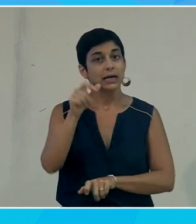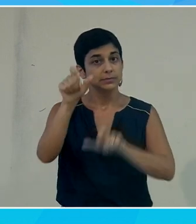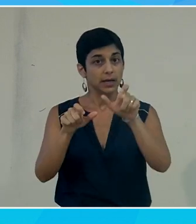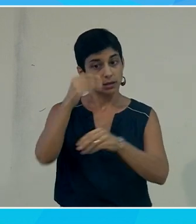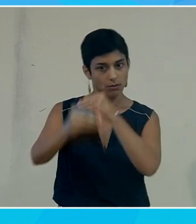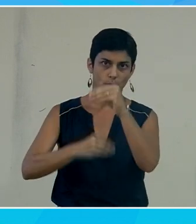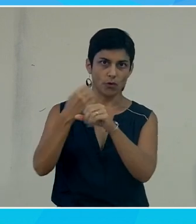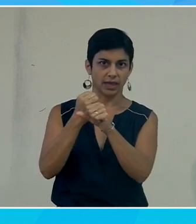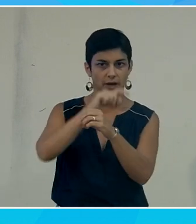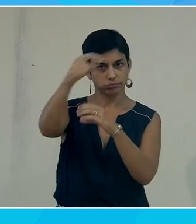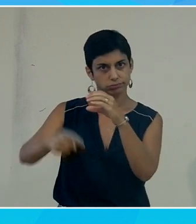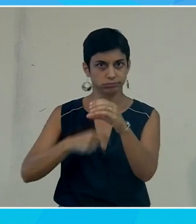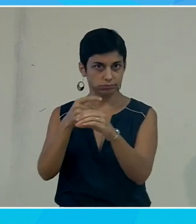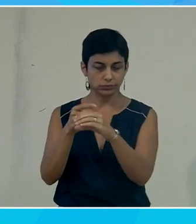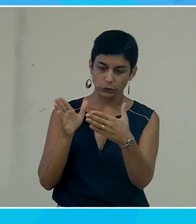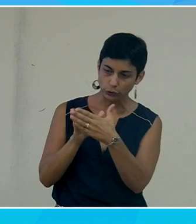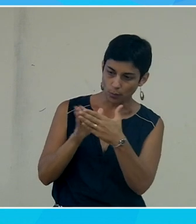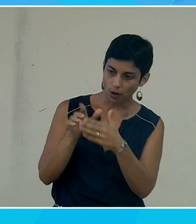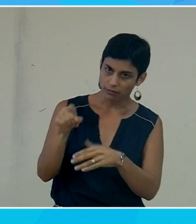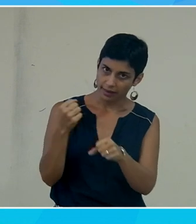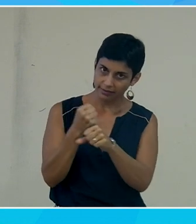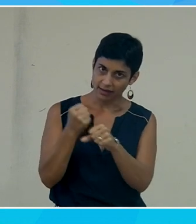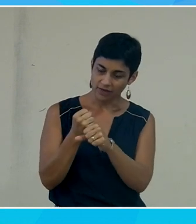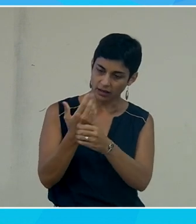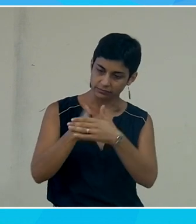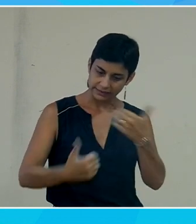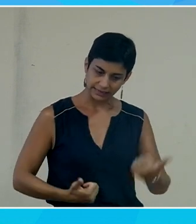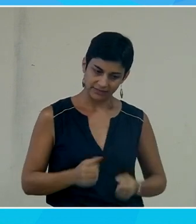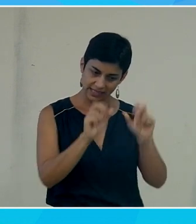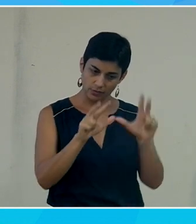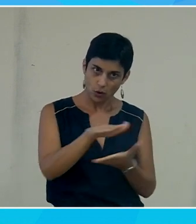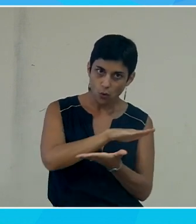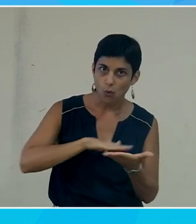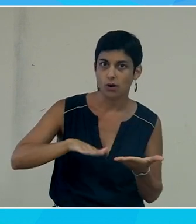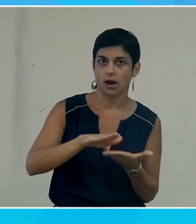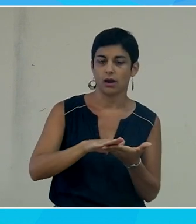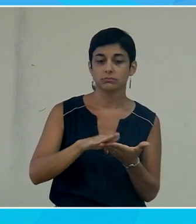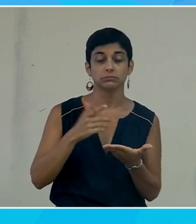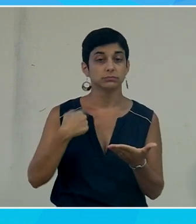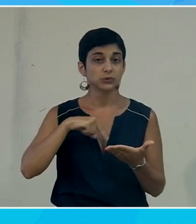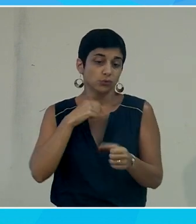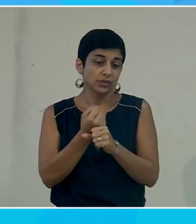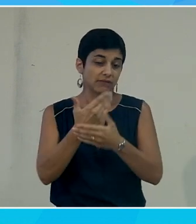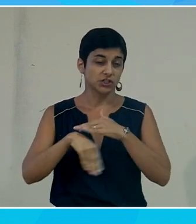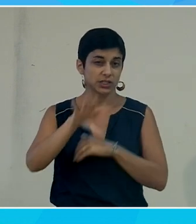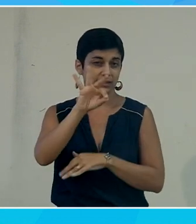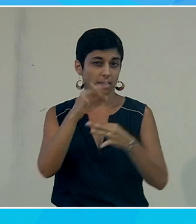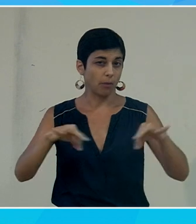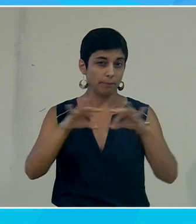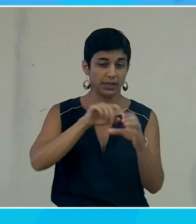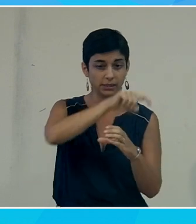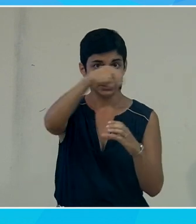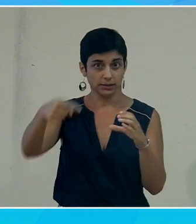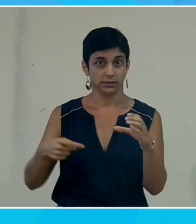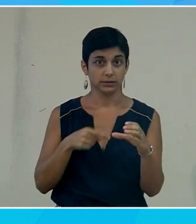de travailler avec les informatiques locales de chacune des filiales, donc on est présent dans une cinquantaine de pays, pour accessibiliser 100